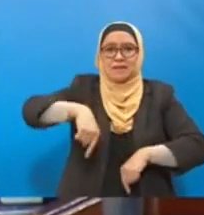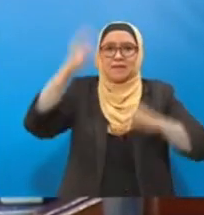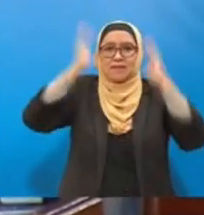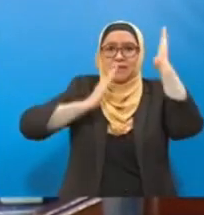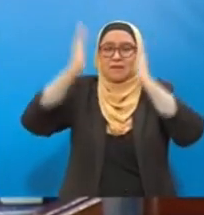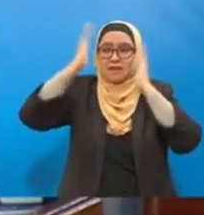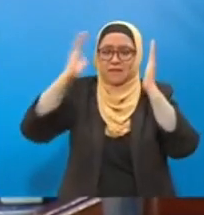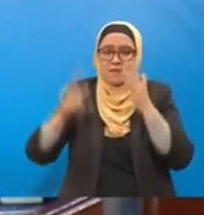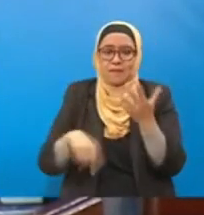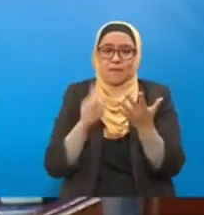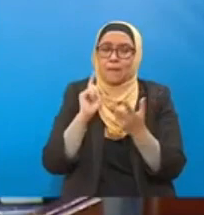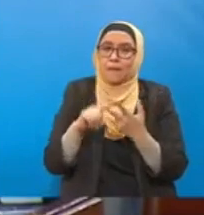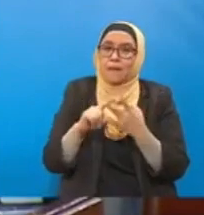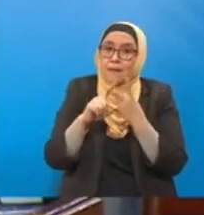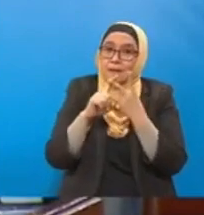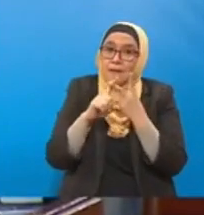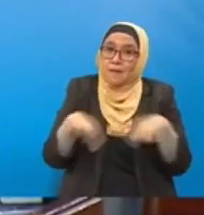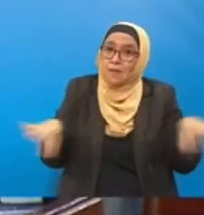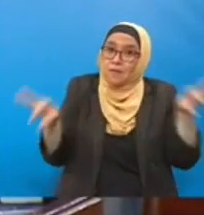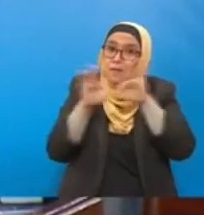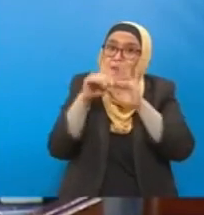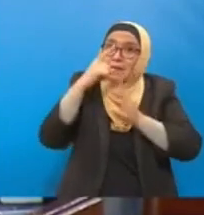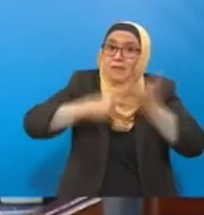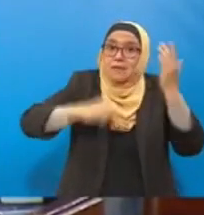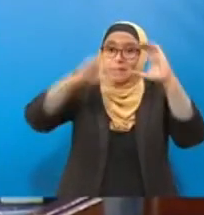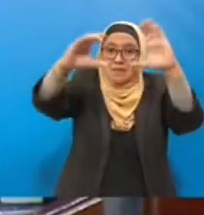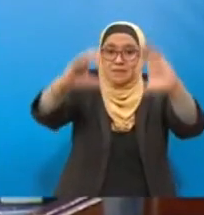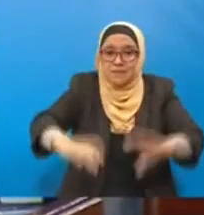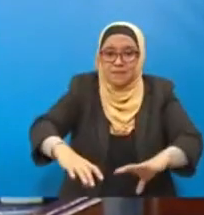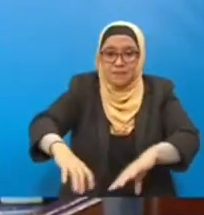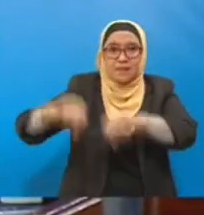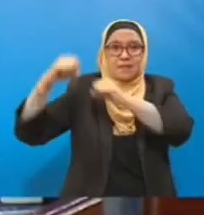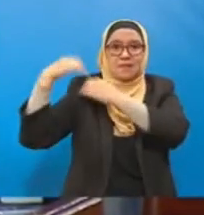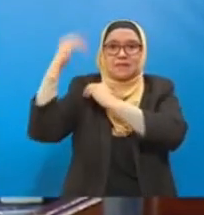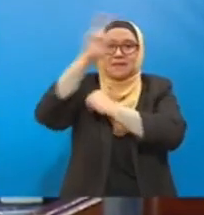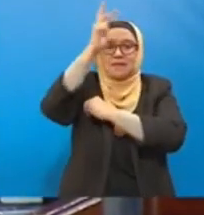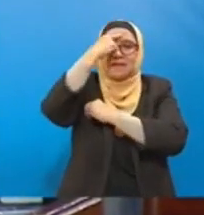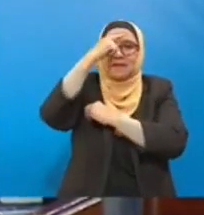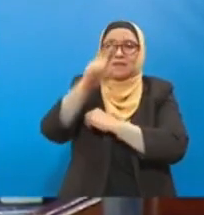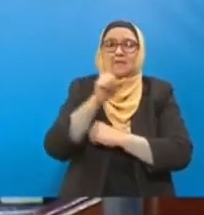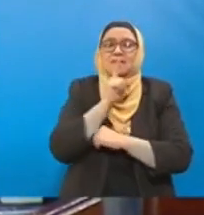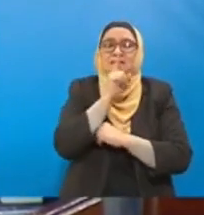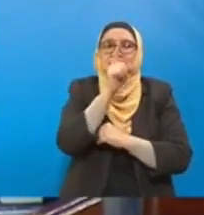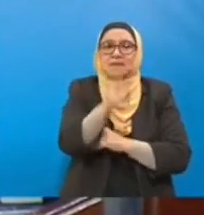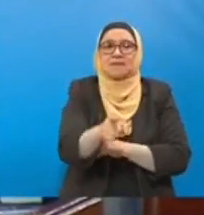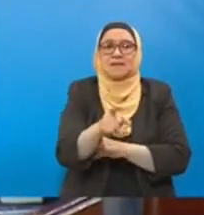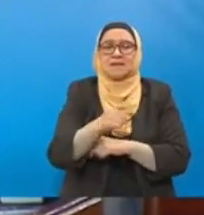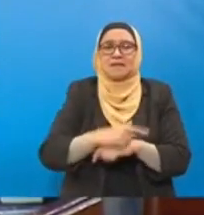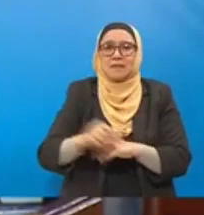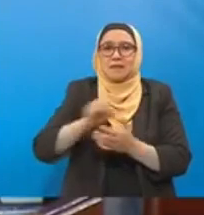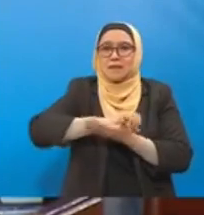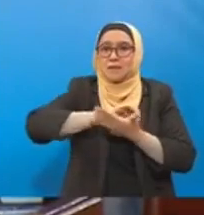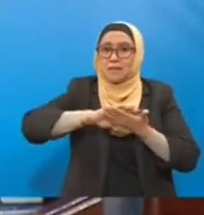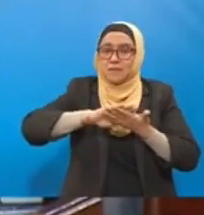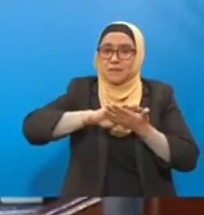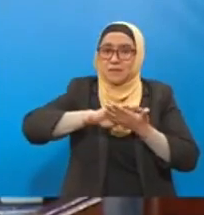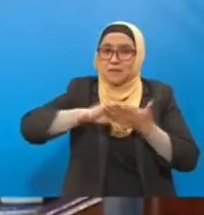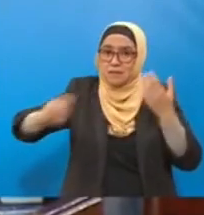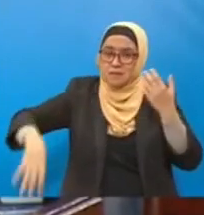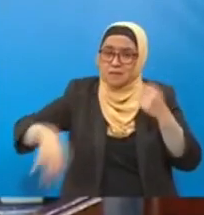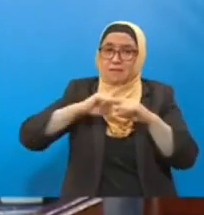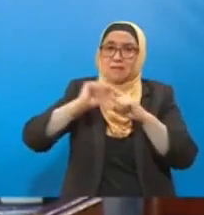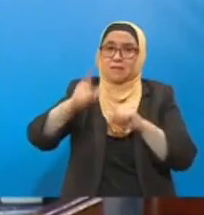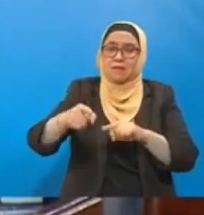apakah mekanisme yang akan diambil oleh kerajaan untuk memastikan offset karbon di pasaran kita adalah diiktiraf